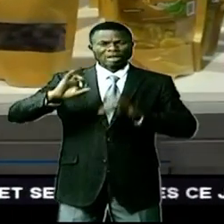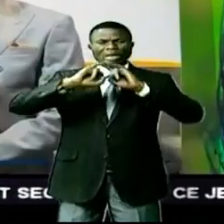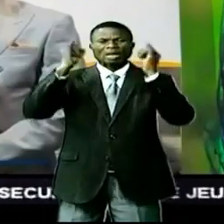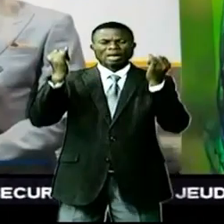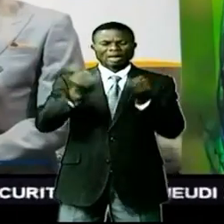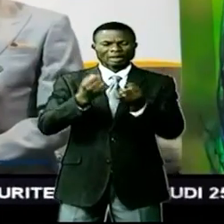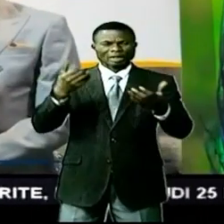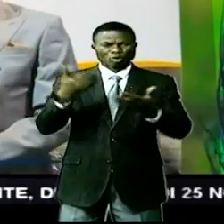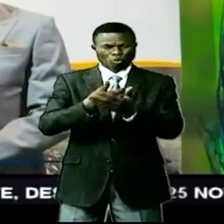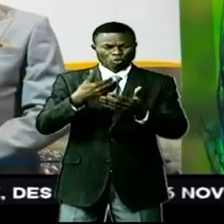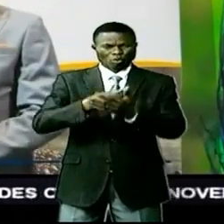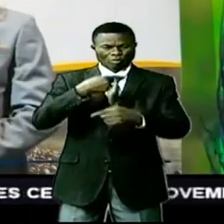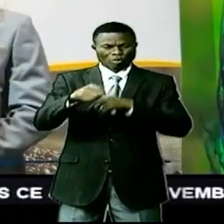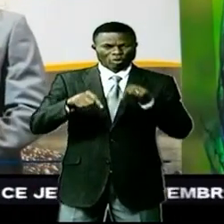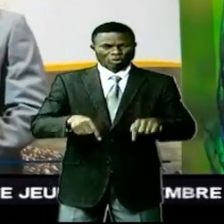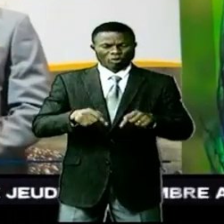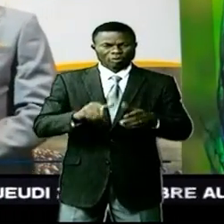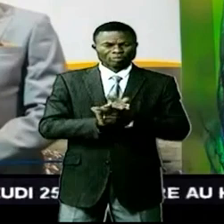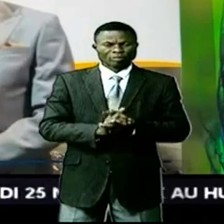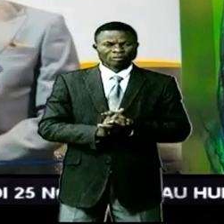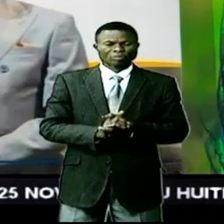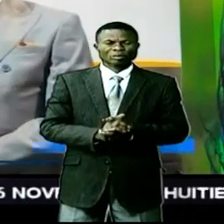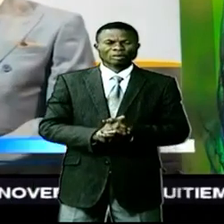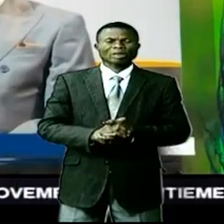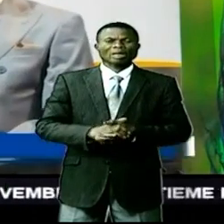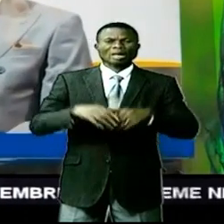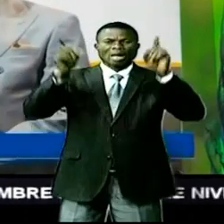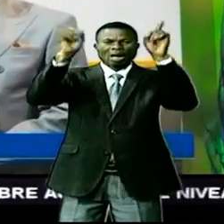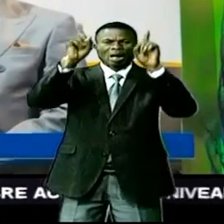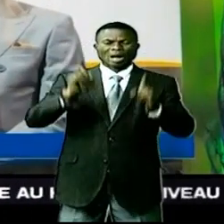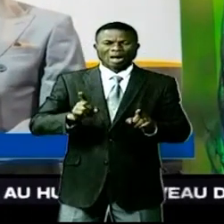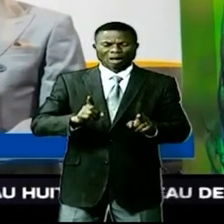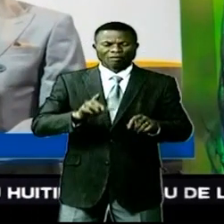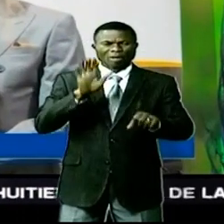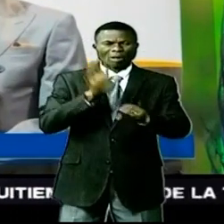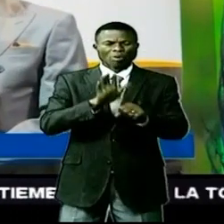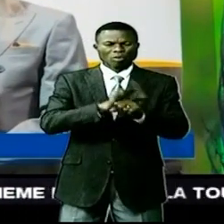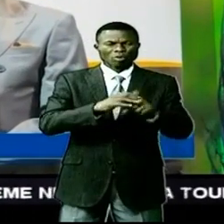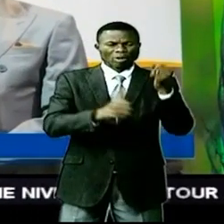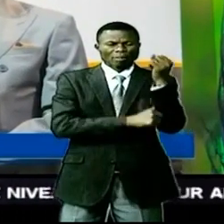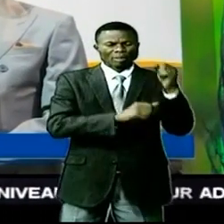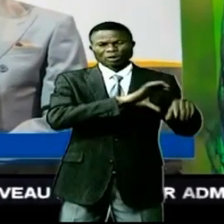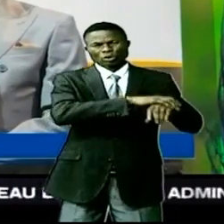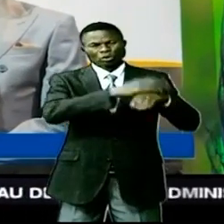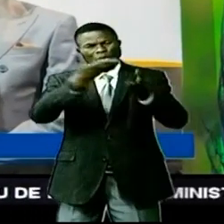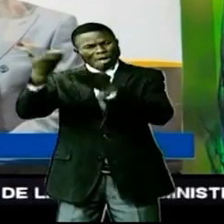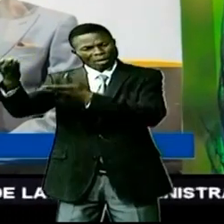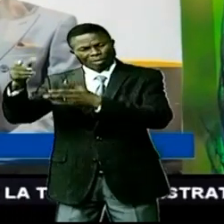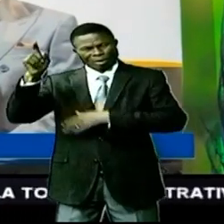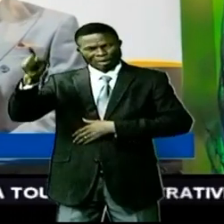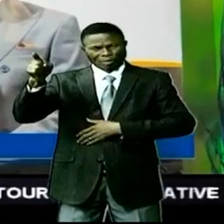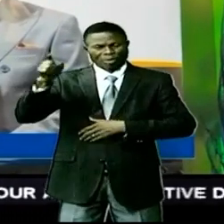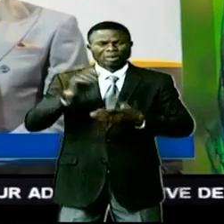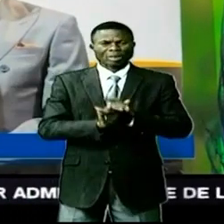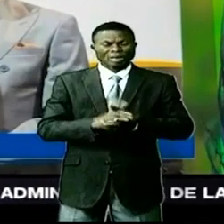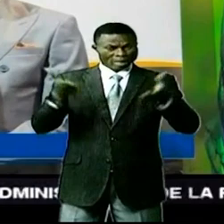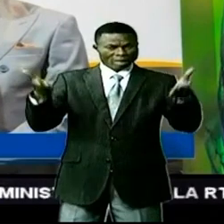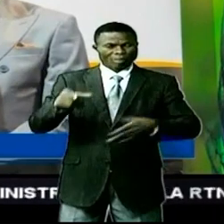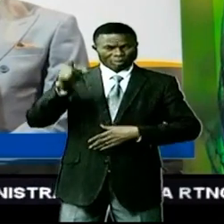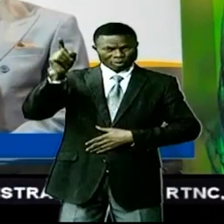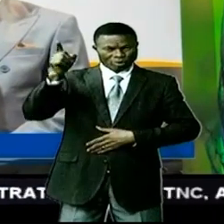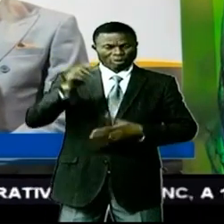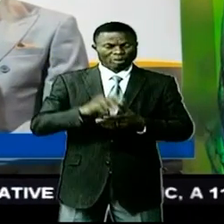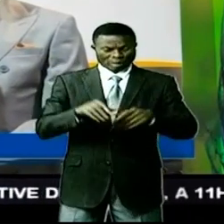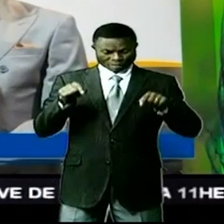naissante. ANAPEX a amené beaucoup de nos producteurs, des potentiels exportateurs aussi, qui sont là et